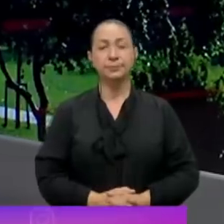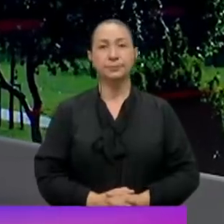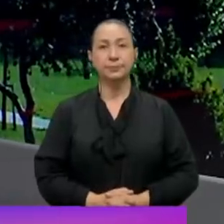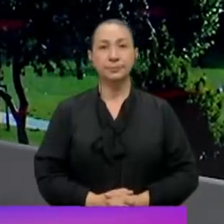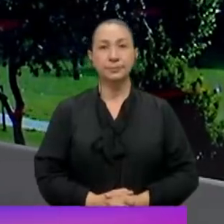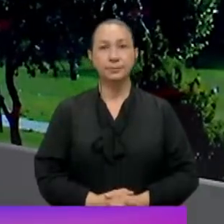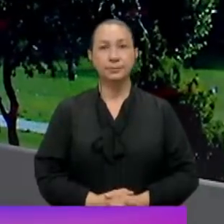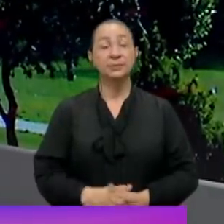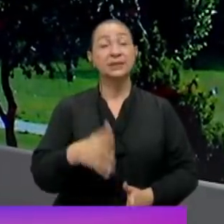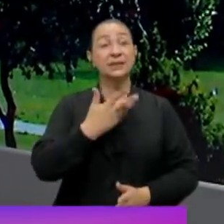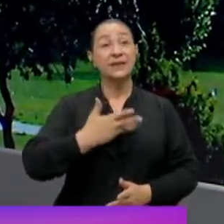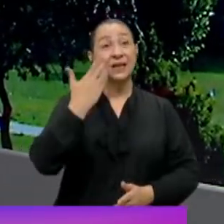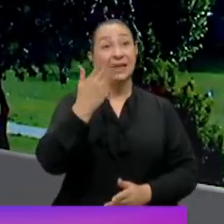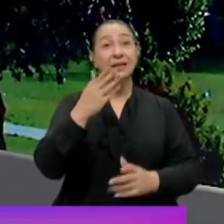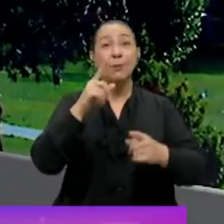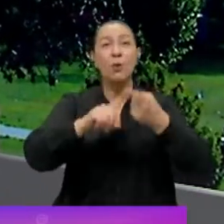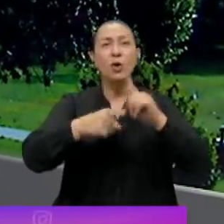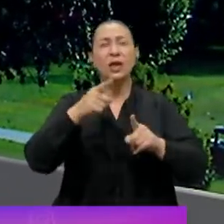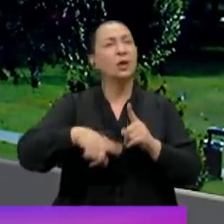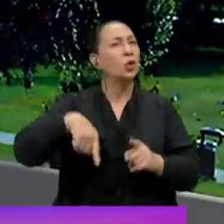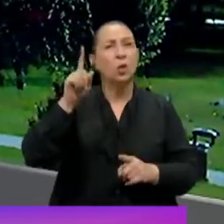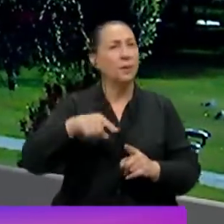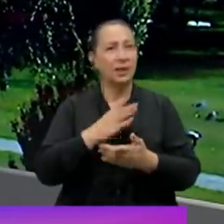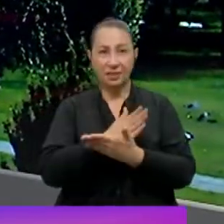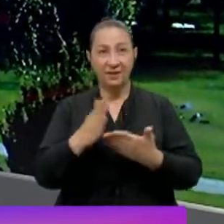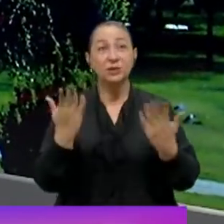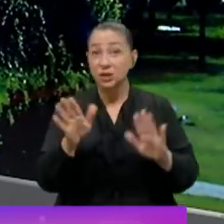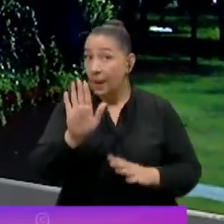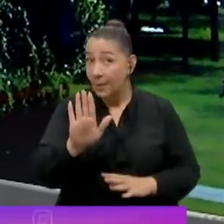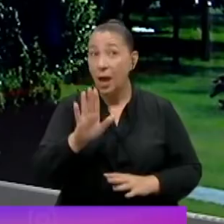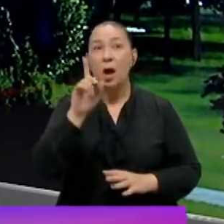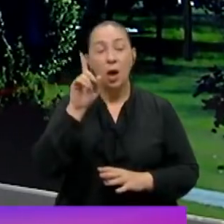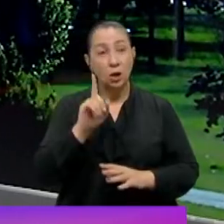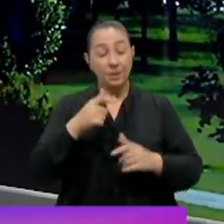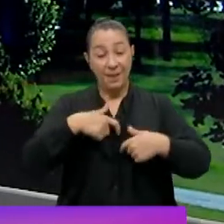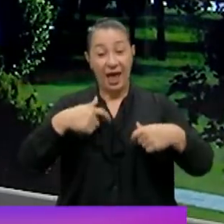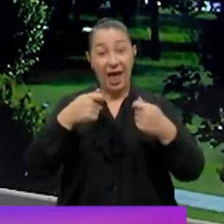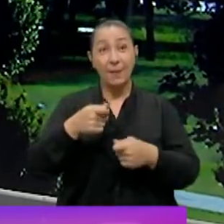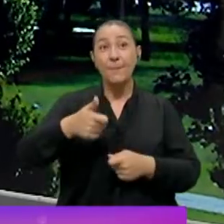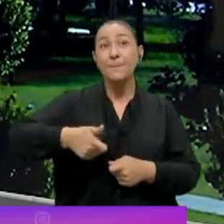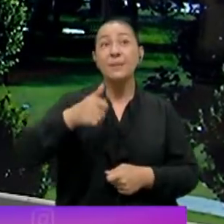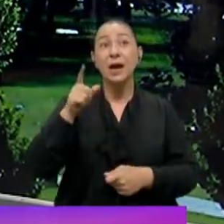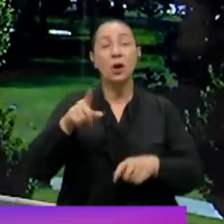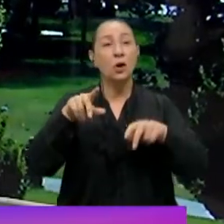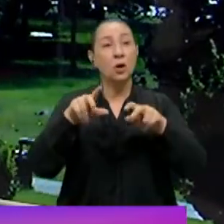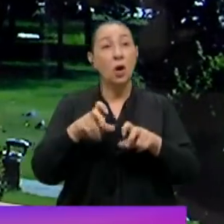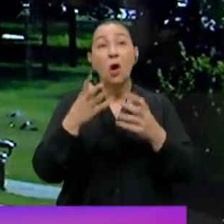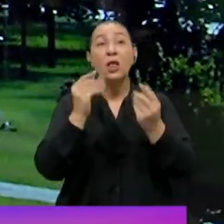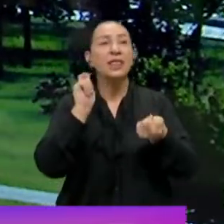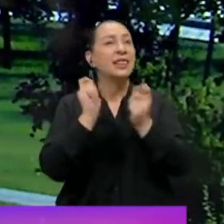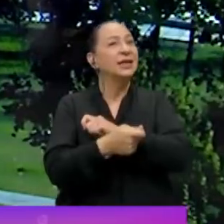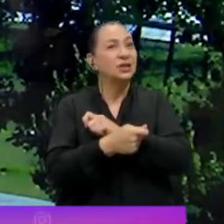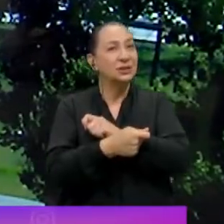Sevgili izleyenler siyasetin gündemiyle de devam edeceğiz ama tabi ki Milliyetin Bakanlığı koltuğunda yaşanan